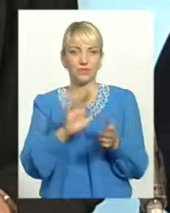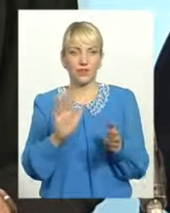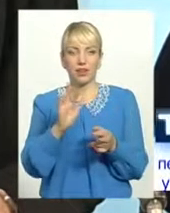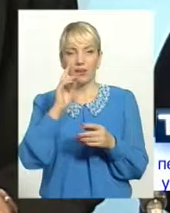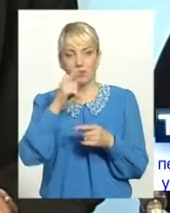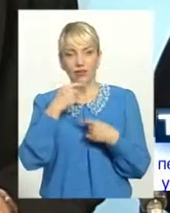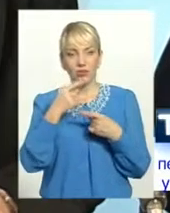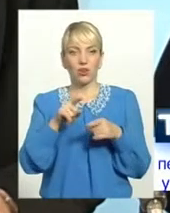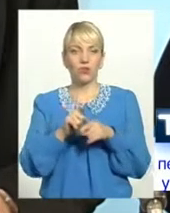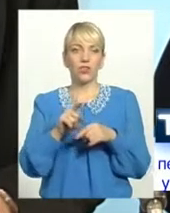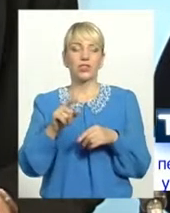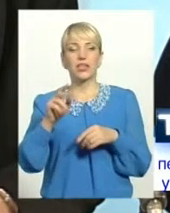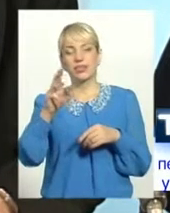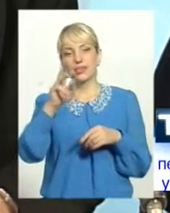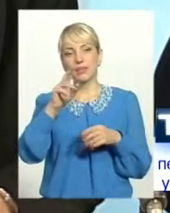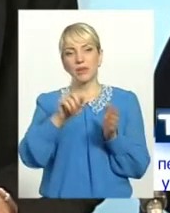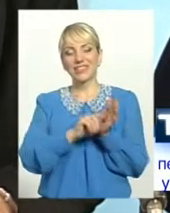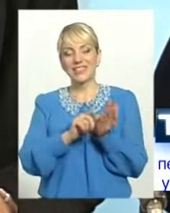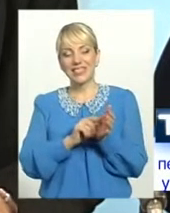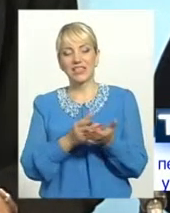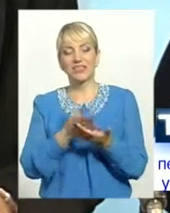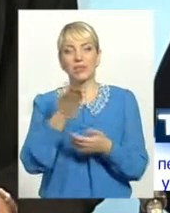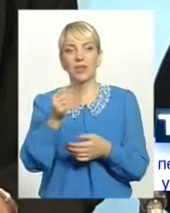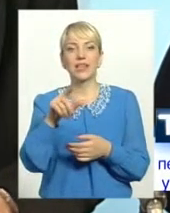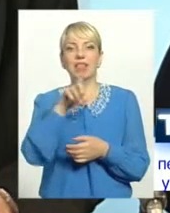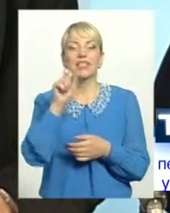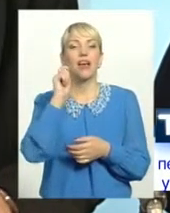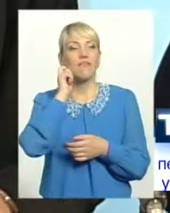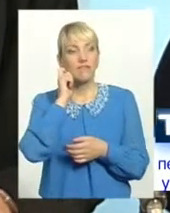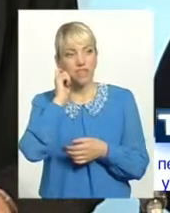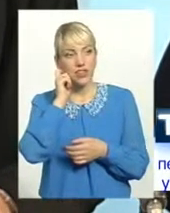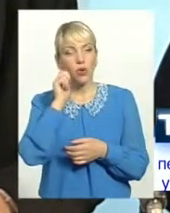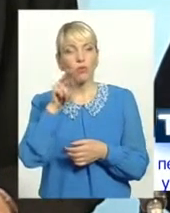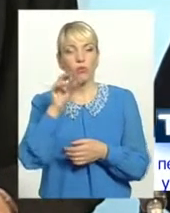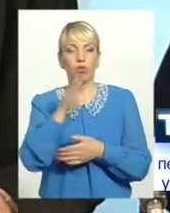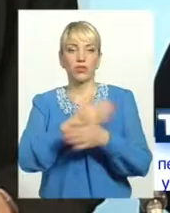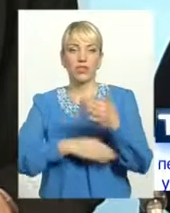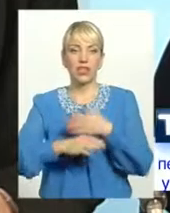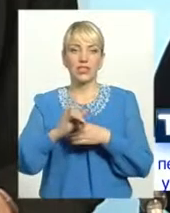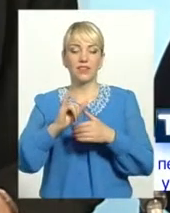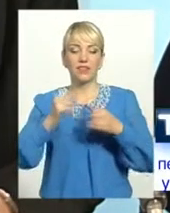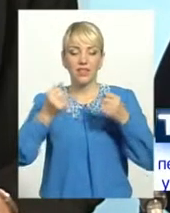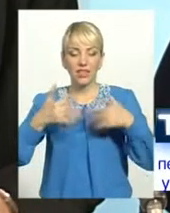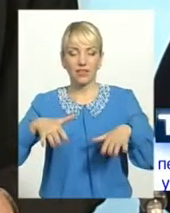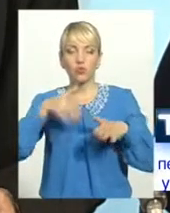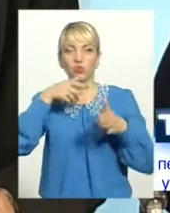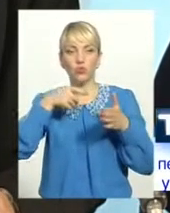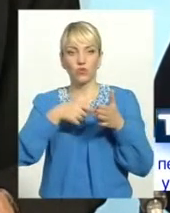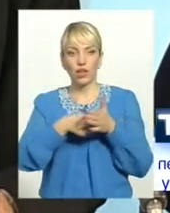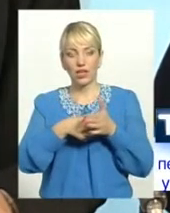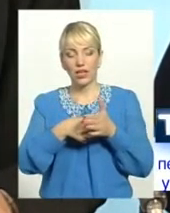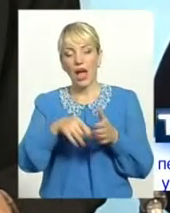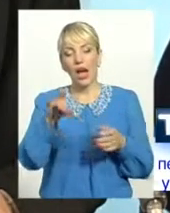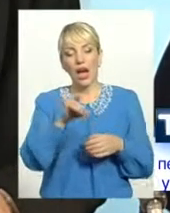передбачені пенсійні виплати за віком по інвалідності і втраті годувальника. Але розмір і однієї, і другої,